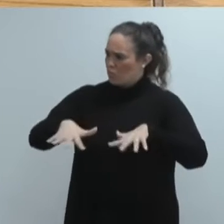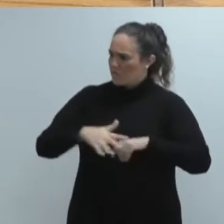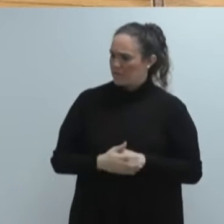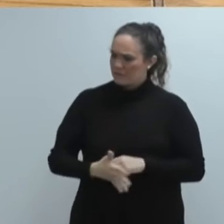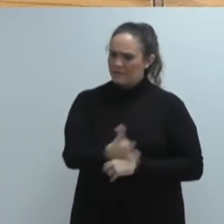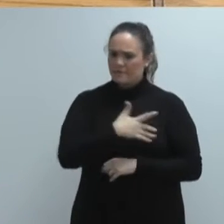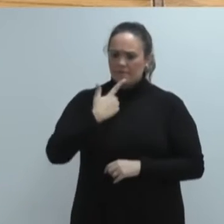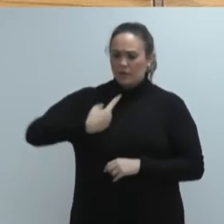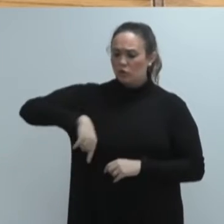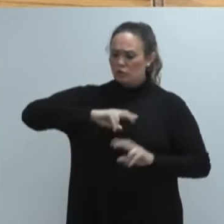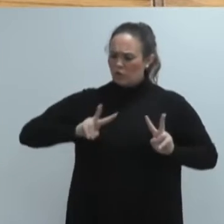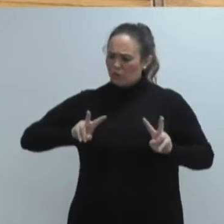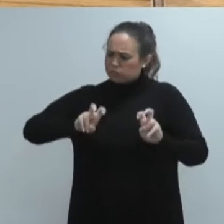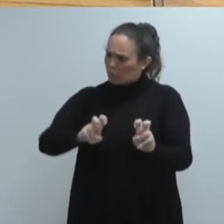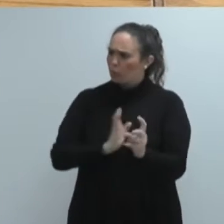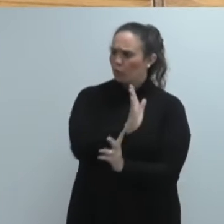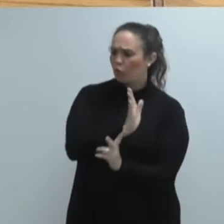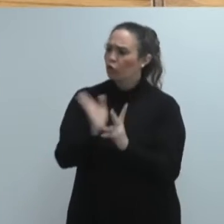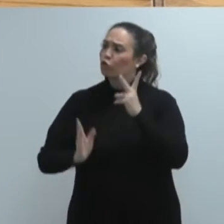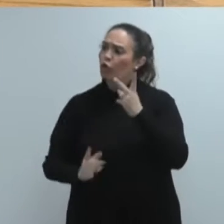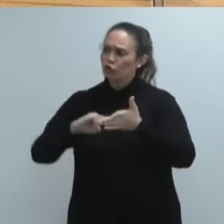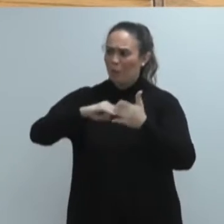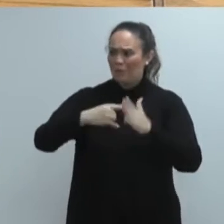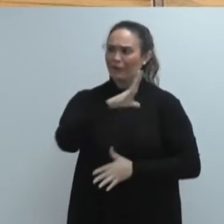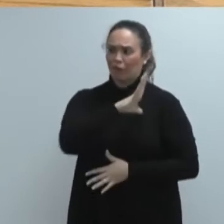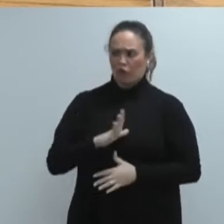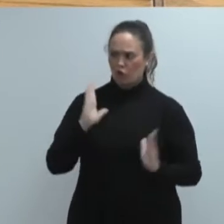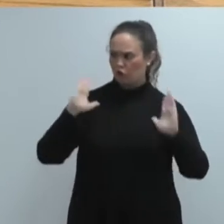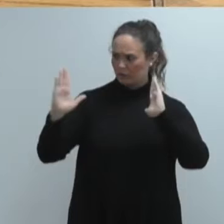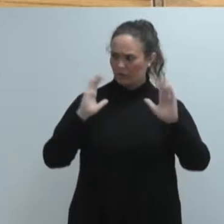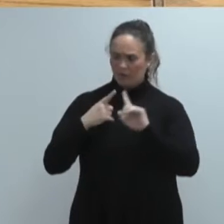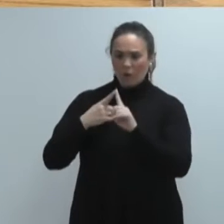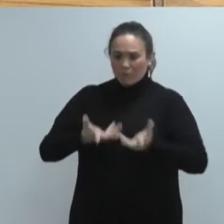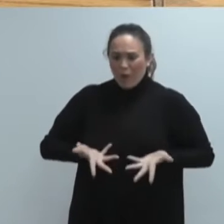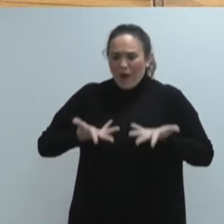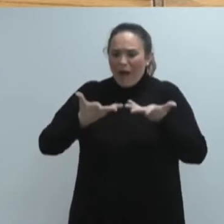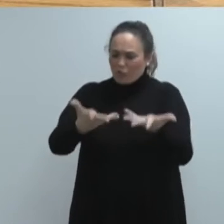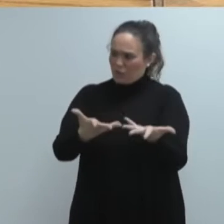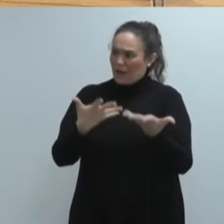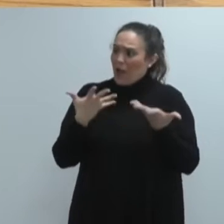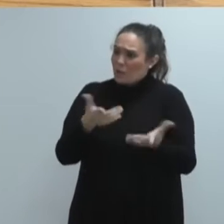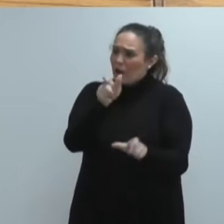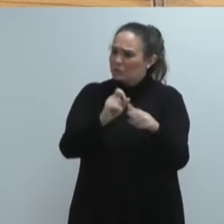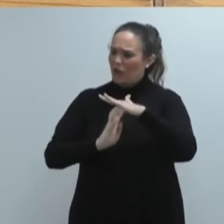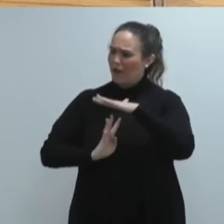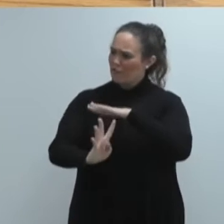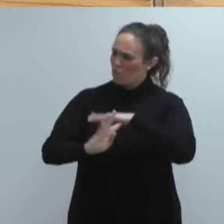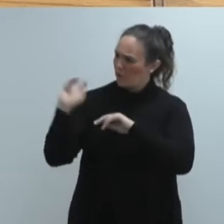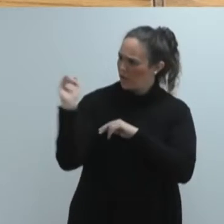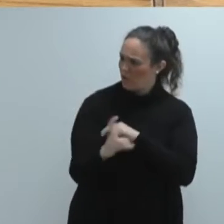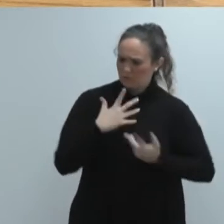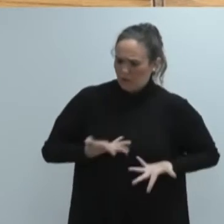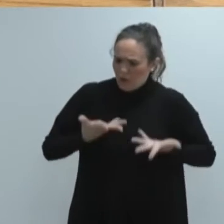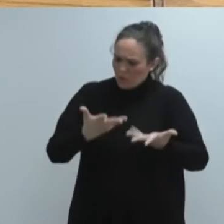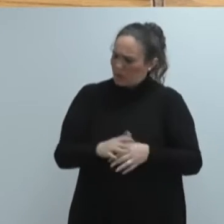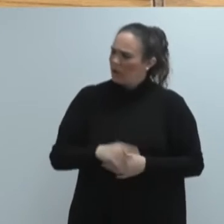errefusiatua kartatzeko eta laguntzeko. Bestetik, une oro harremanetan egon gara geien eragindako